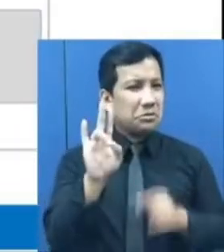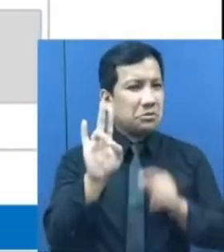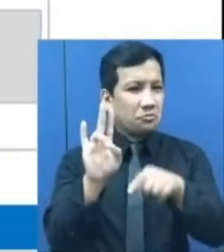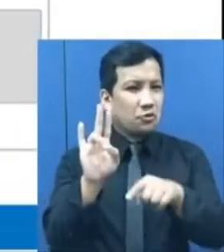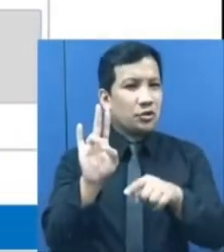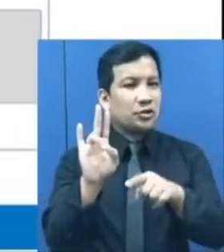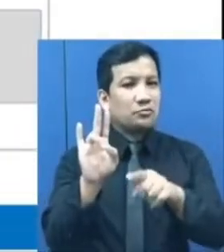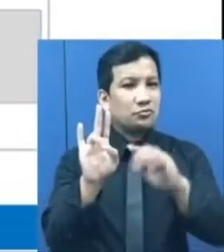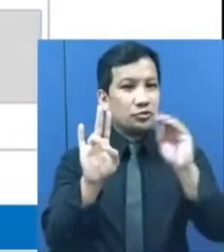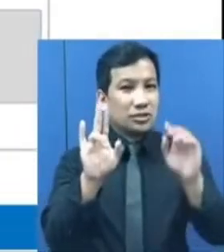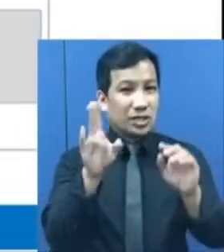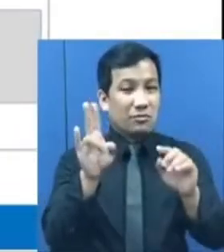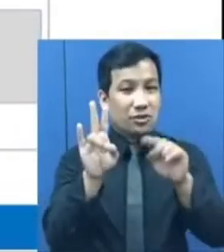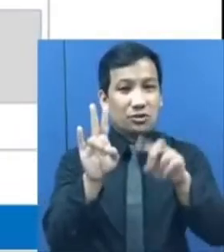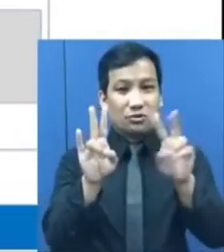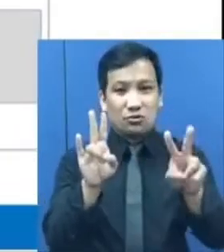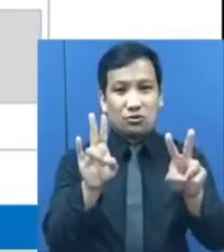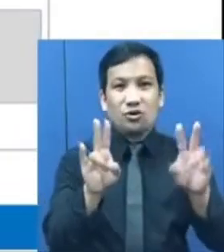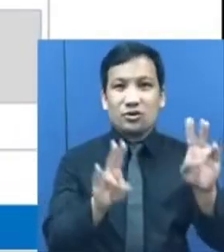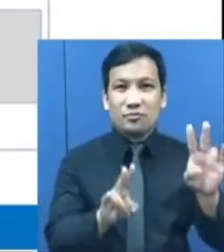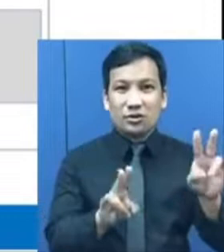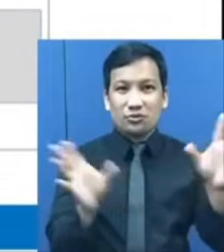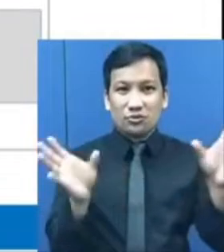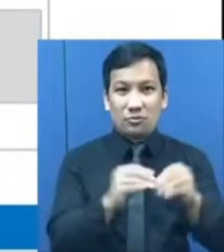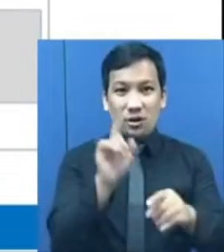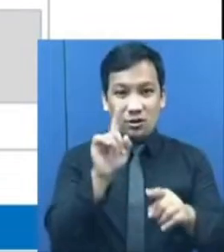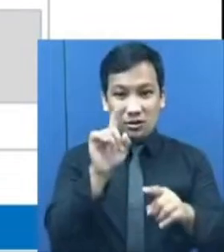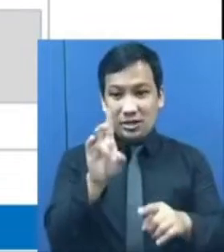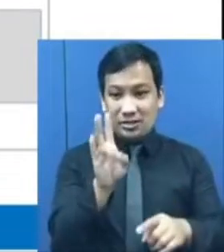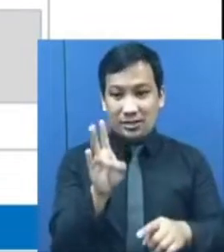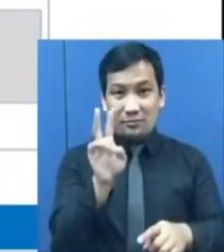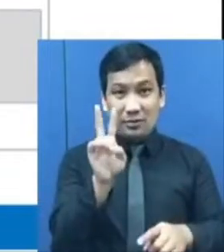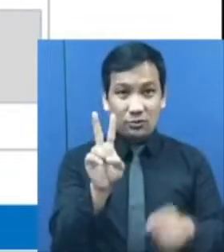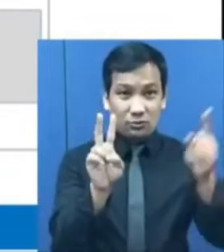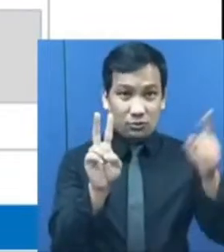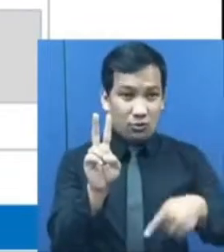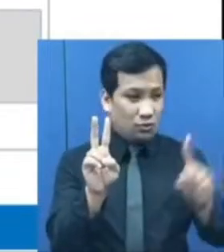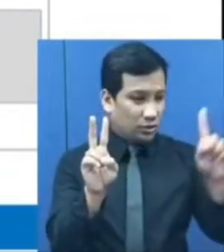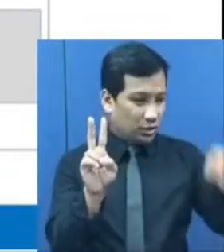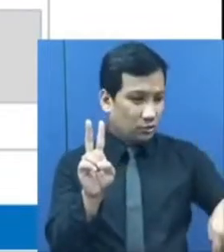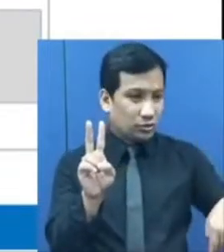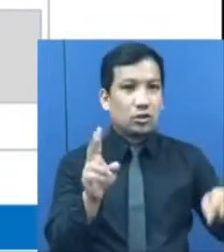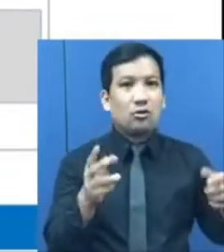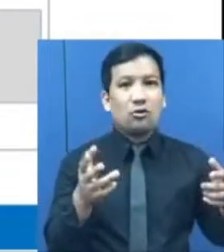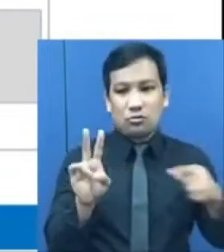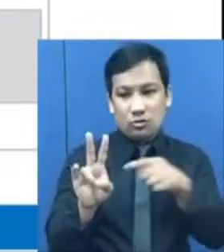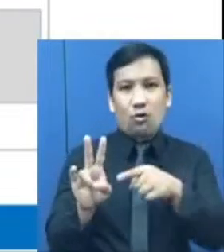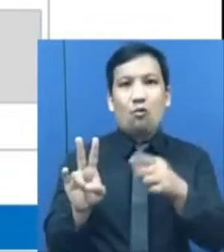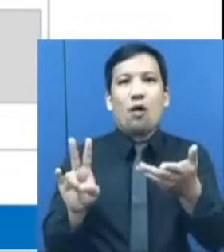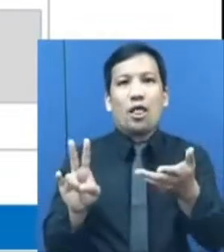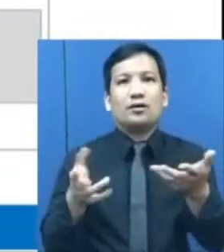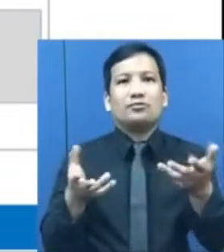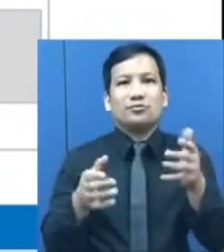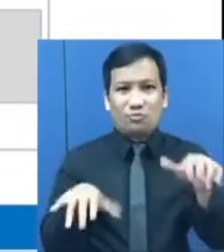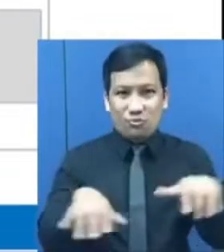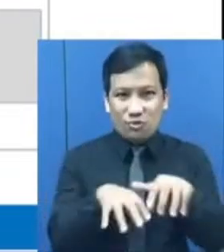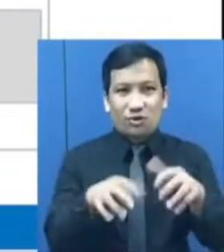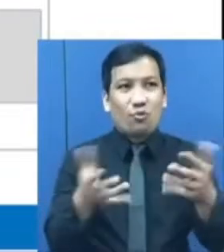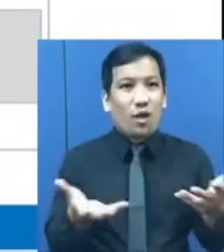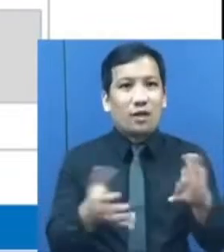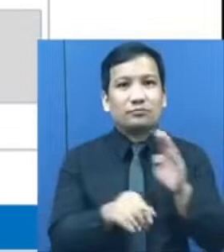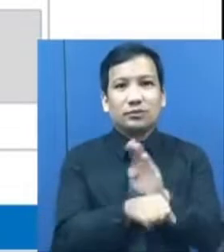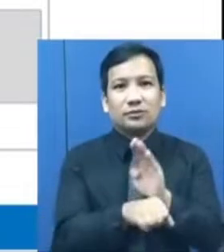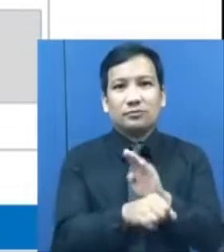o 72 sa kada isang libon na kalalakihan naman na nasa labor force ang walang trabaho o negosyo nitong